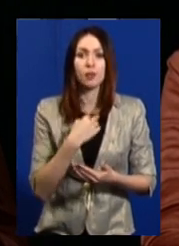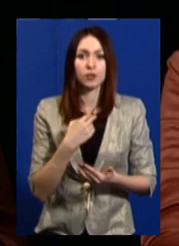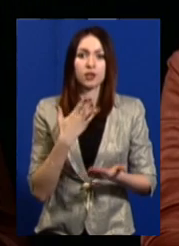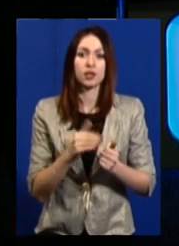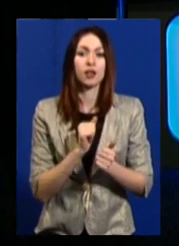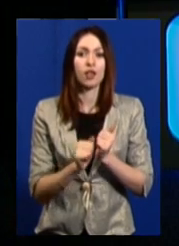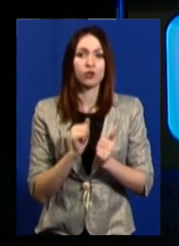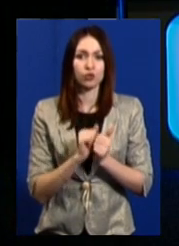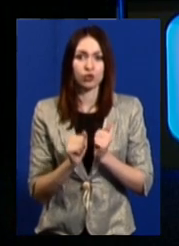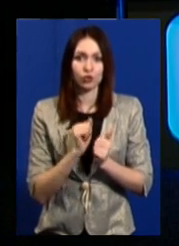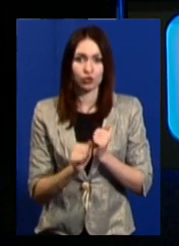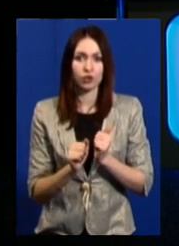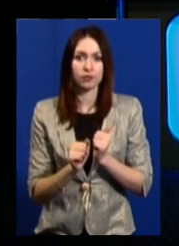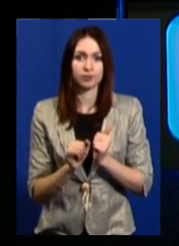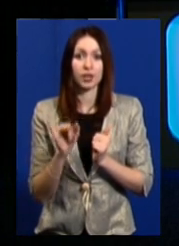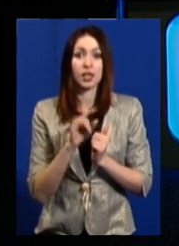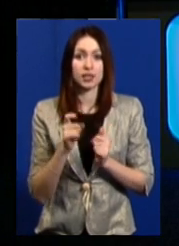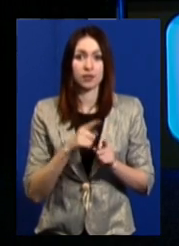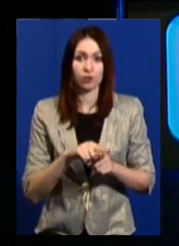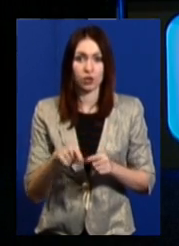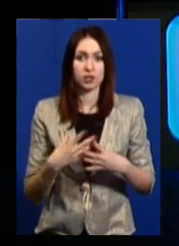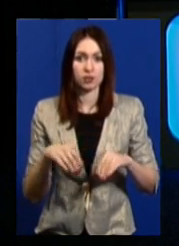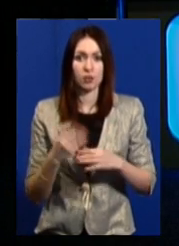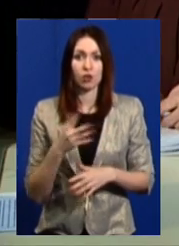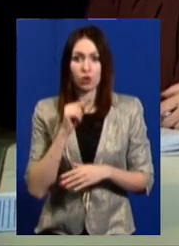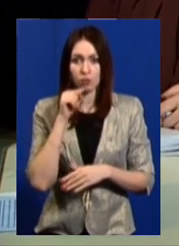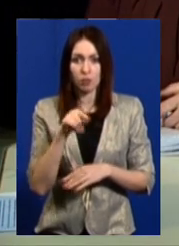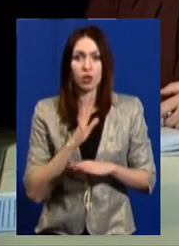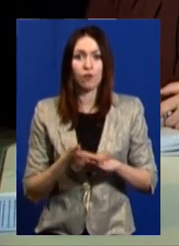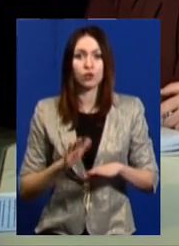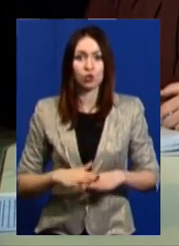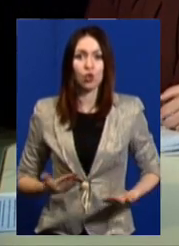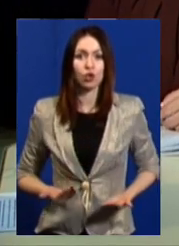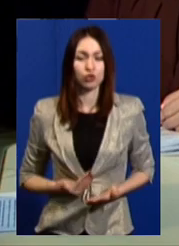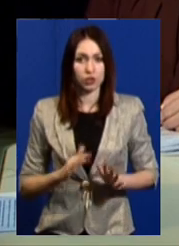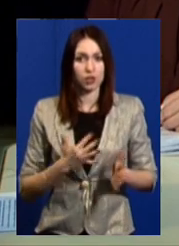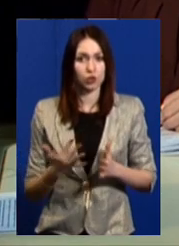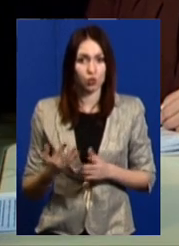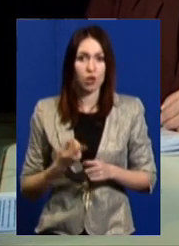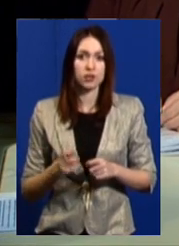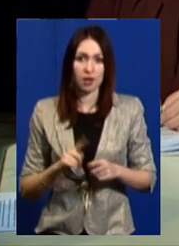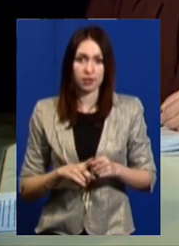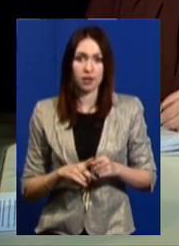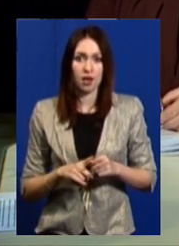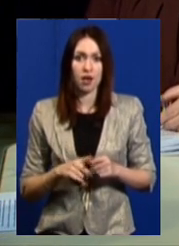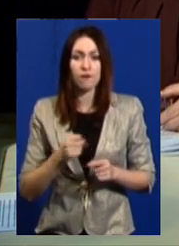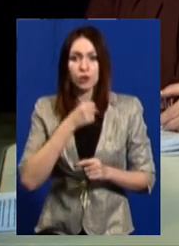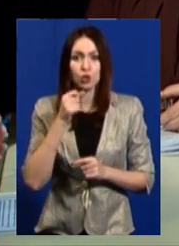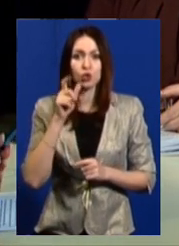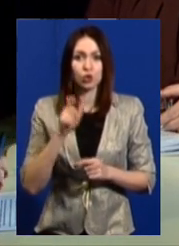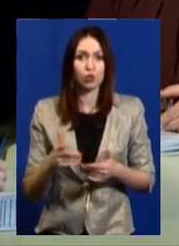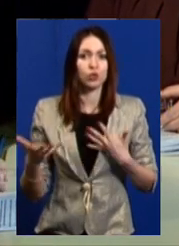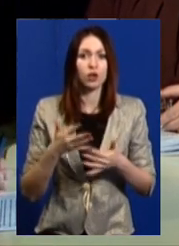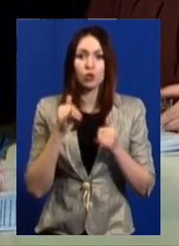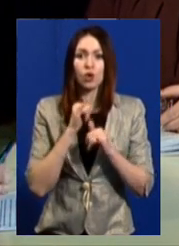найчастіше із цих сімей, які потрапляють у складні життєві обставини, це дорослі люди, які